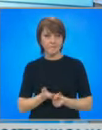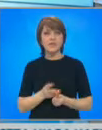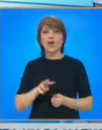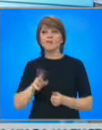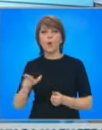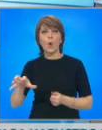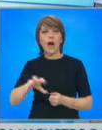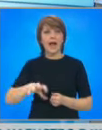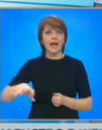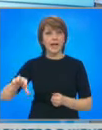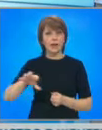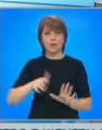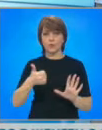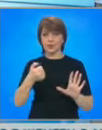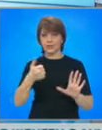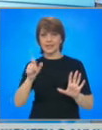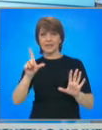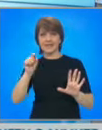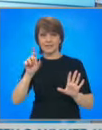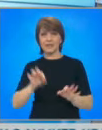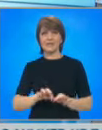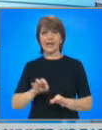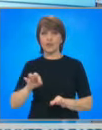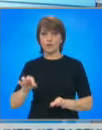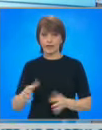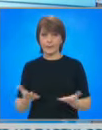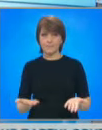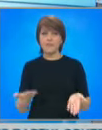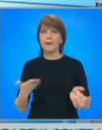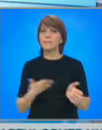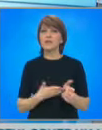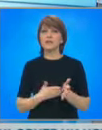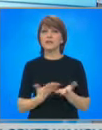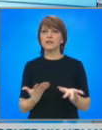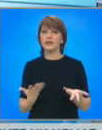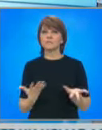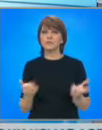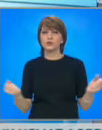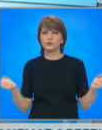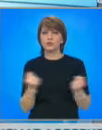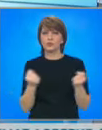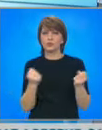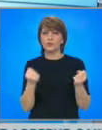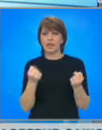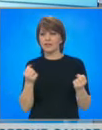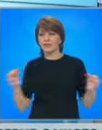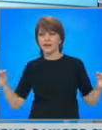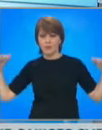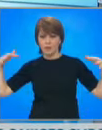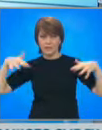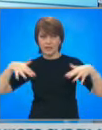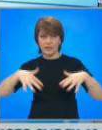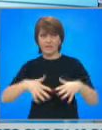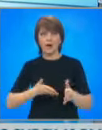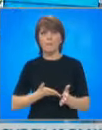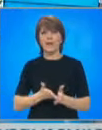в много райони от страната около 60-70 км в час. Причината е добре изразен студен атмосферен фронт, който преминава през